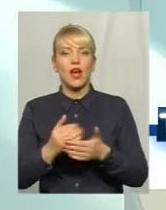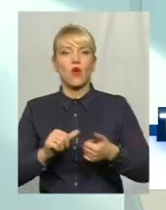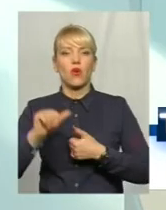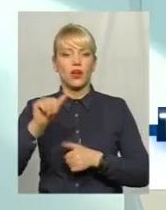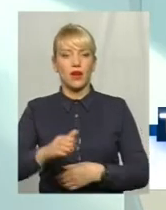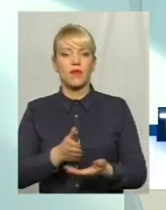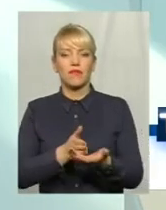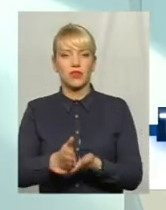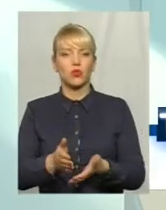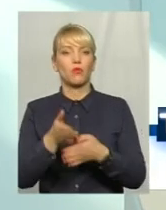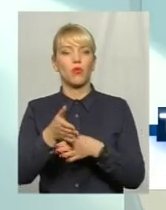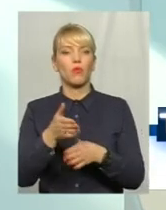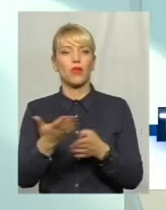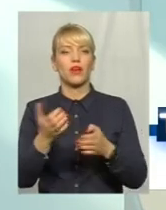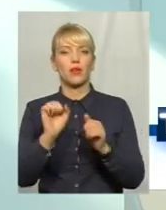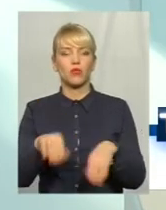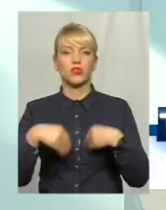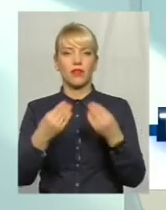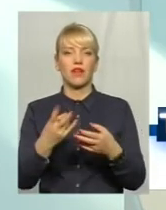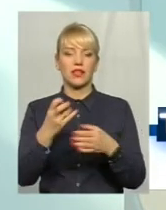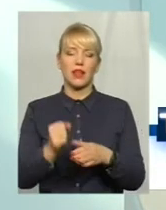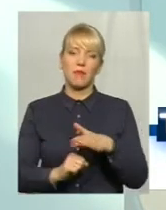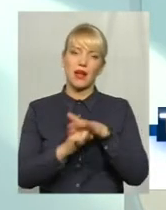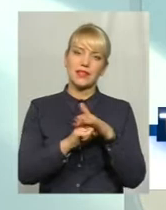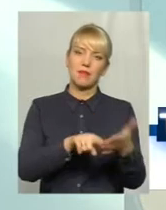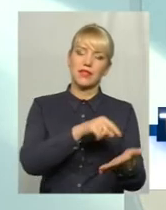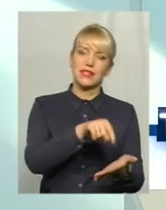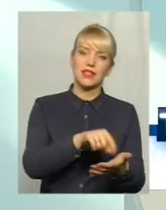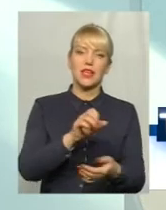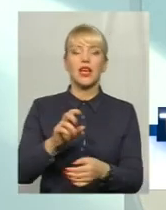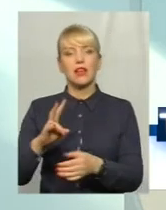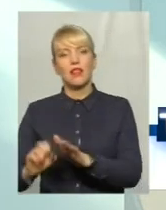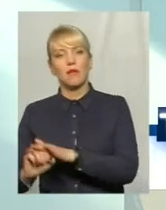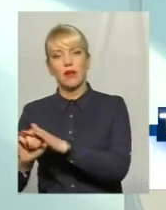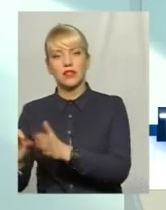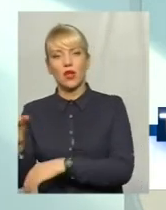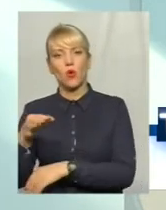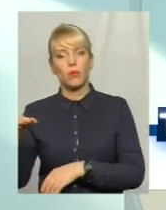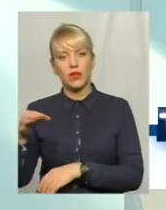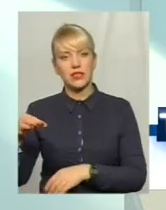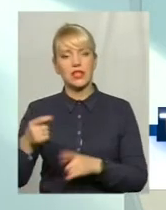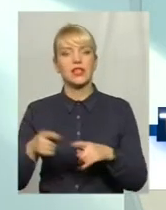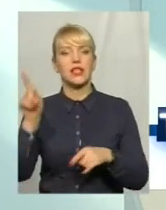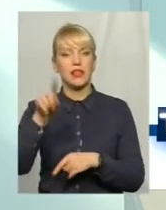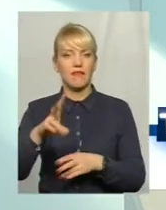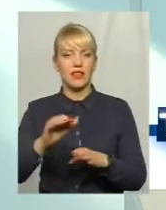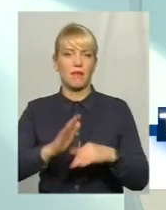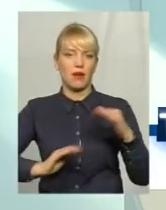надаватися як і на базі міських заходів, так і на базі обласних. І навіть в практиці